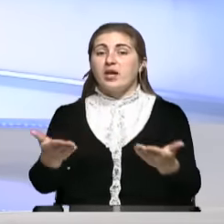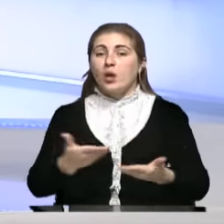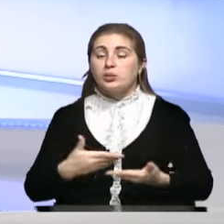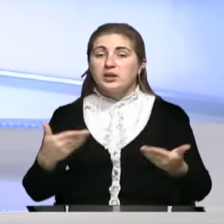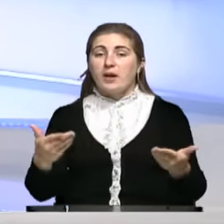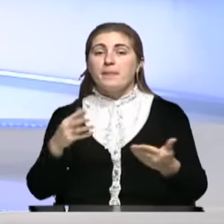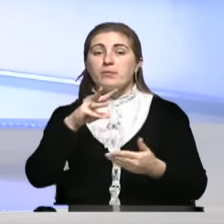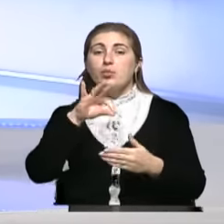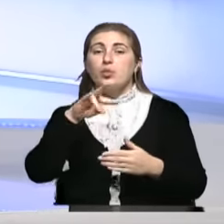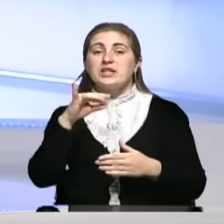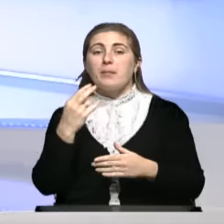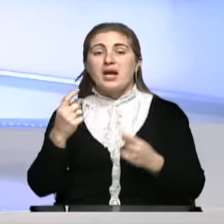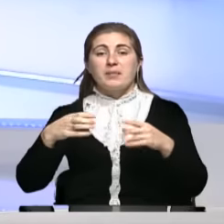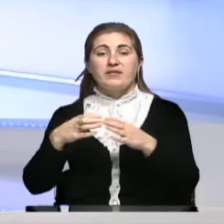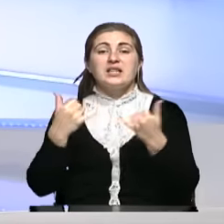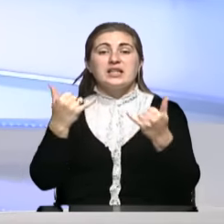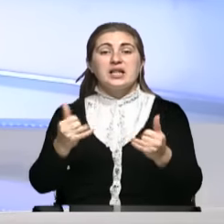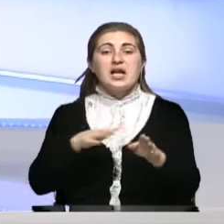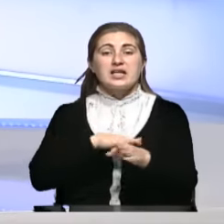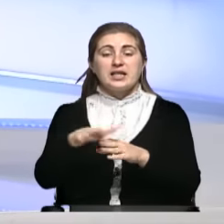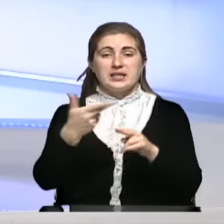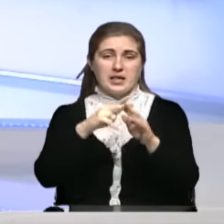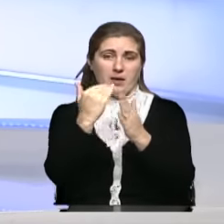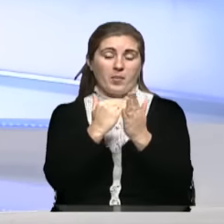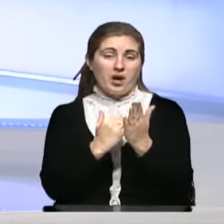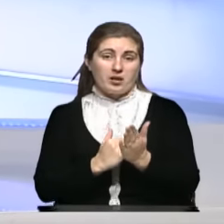муниципальное образование для реализации этих программ.